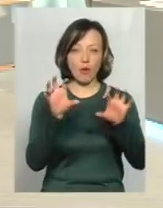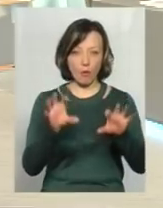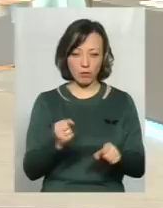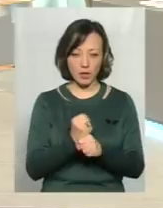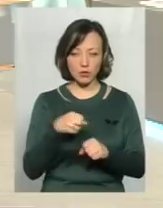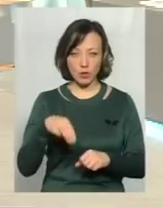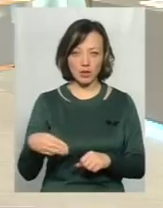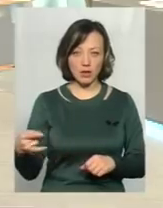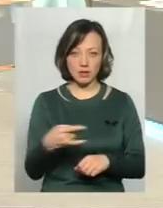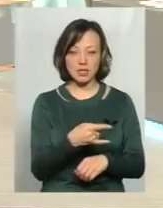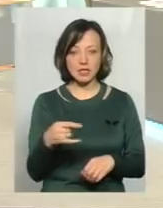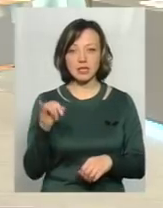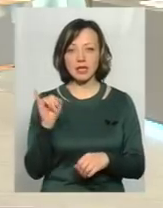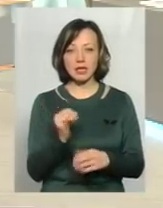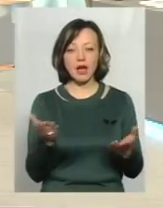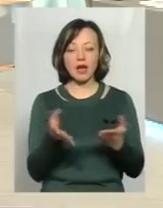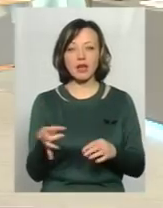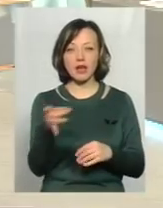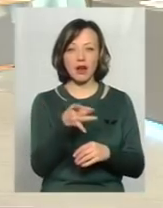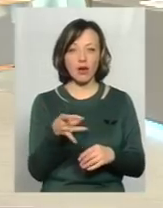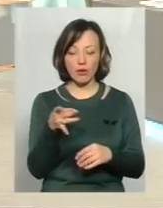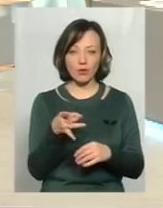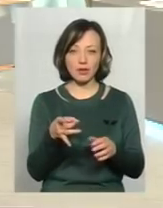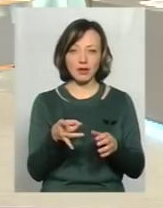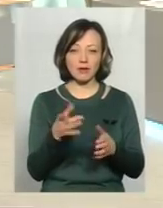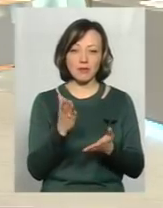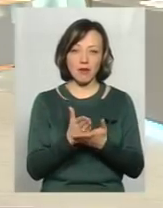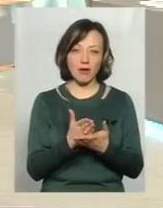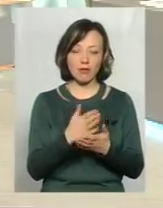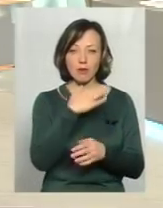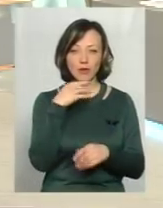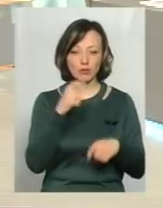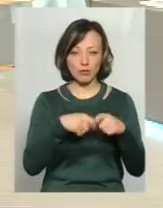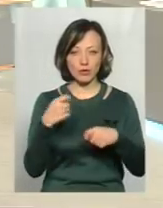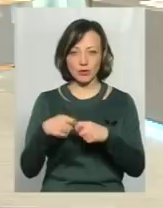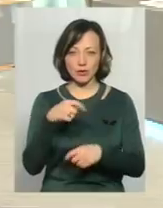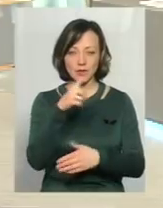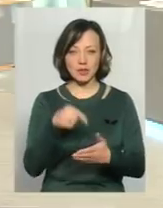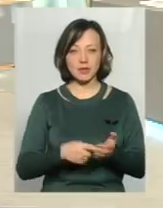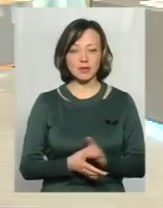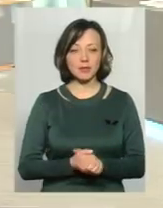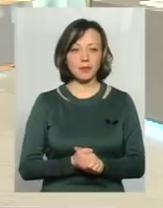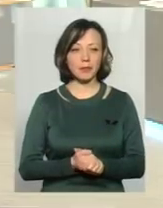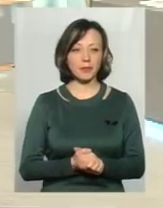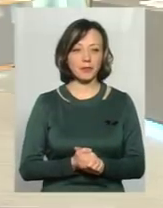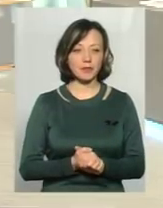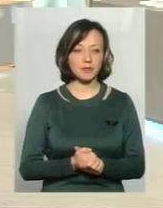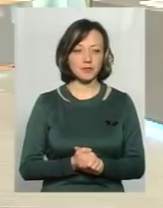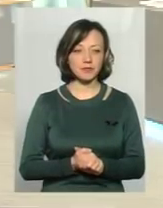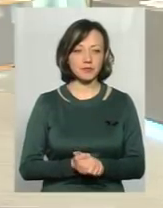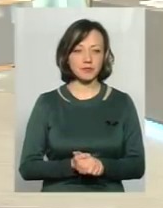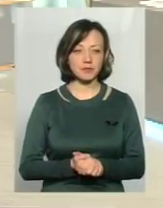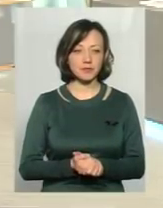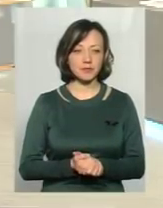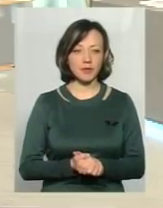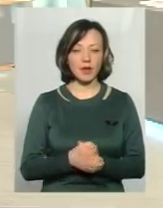таксисти? І які? Ні. Ну так, така собі невеличка статистика. Ну, більш, це можна